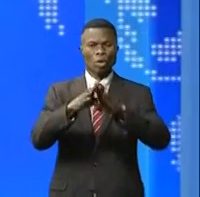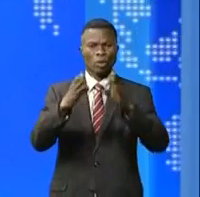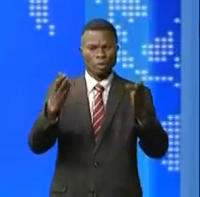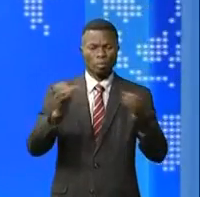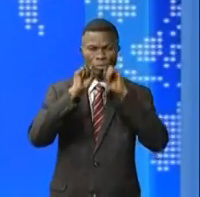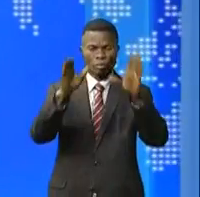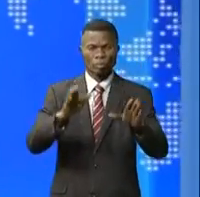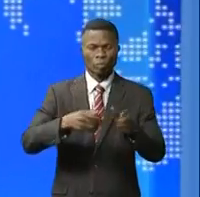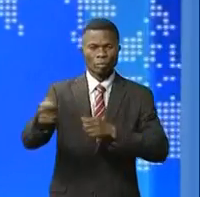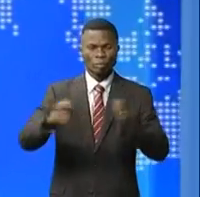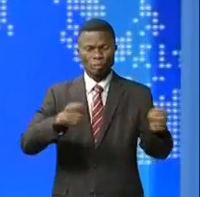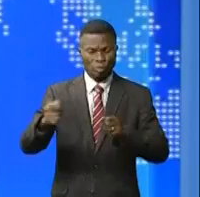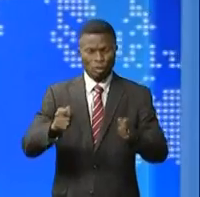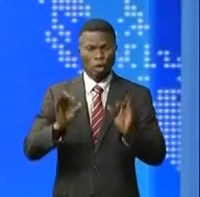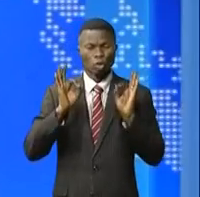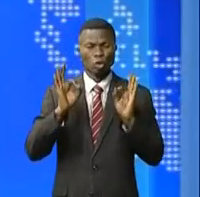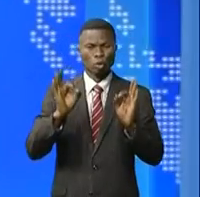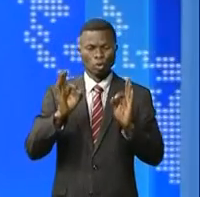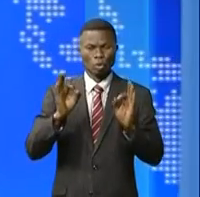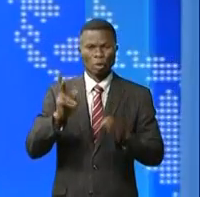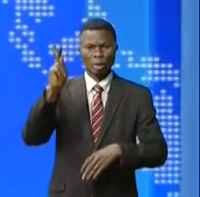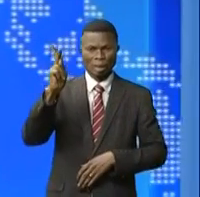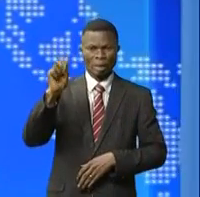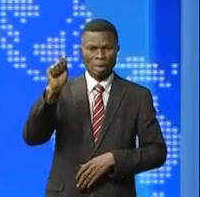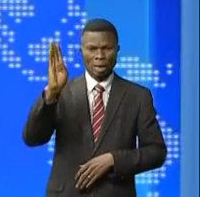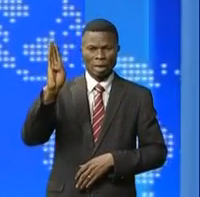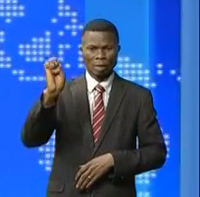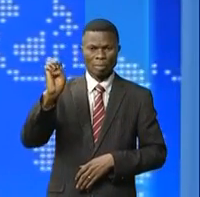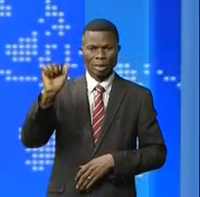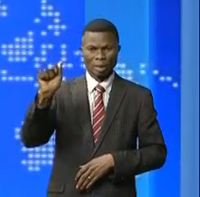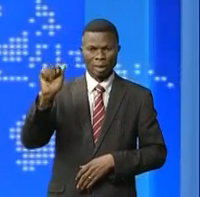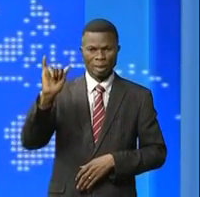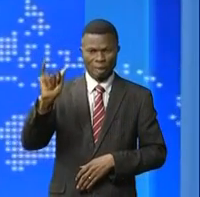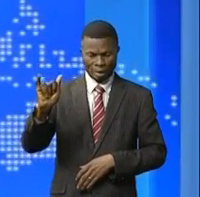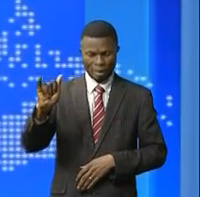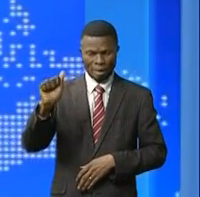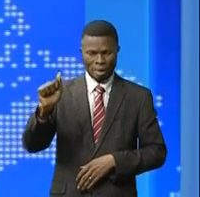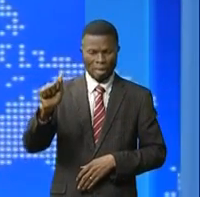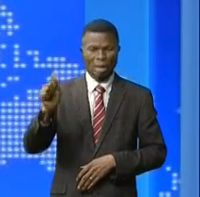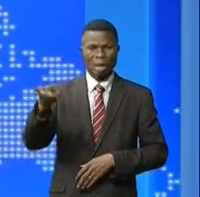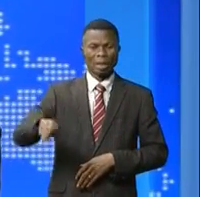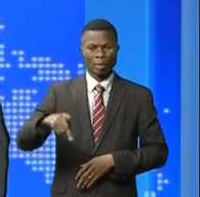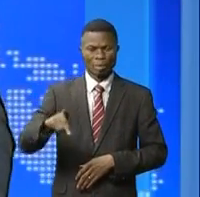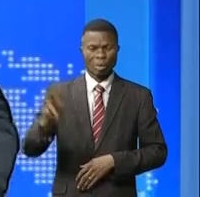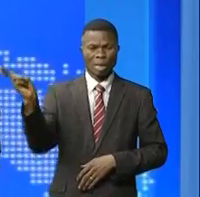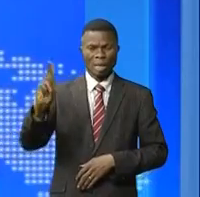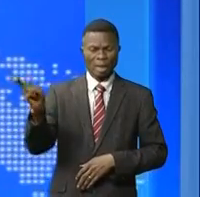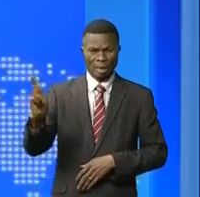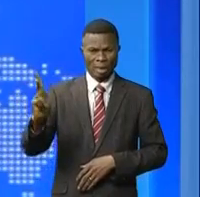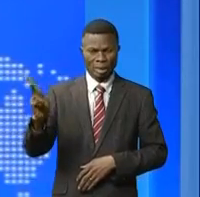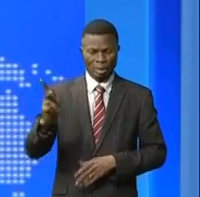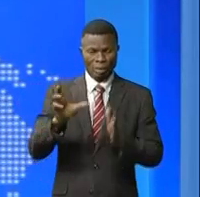un marché moderne de Kabea Kamwanga. Nous sommes là dans la province du Kassai.